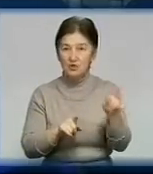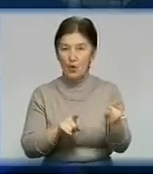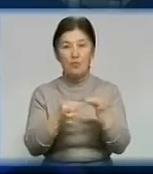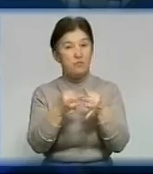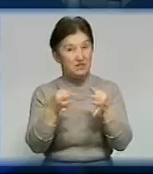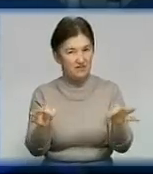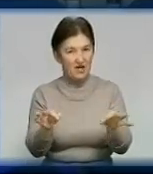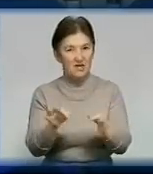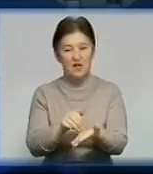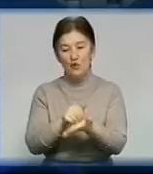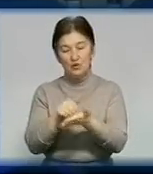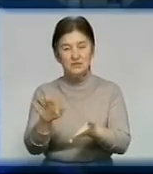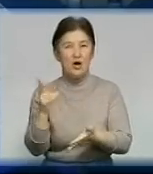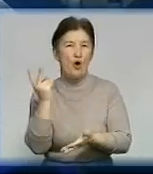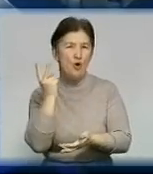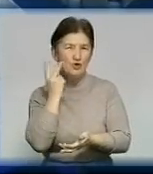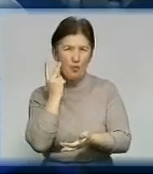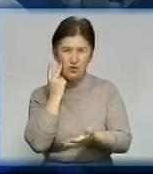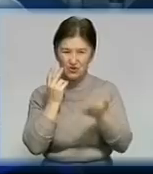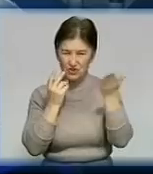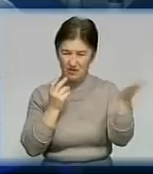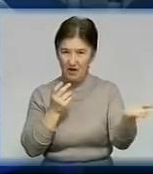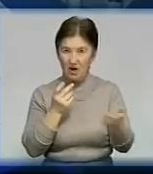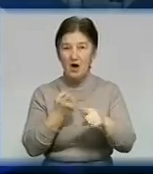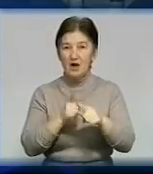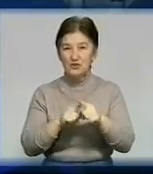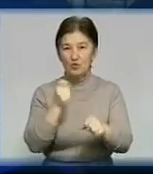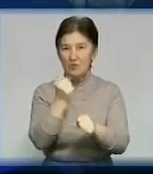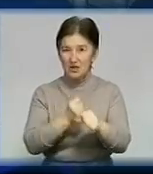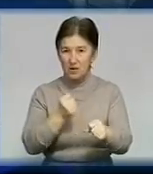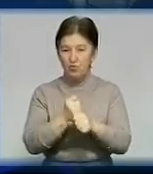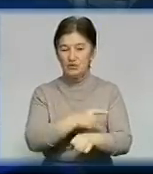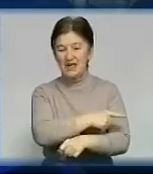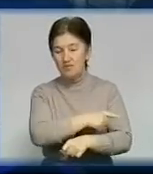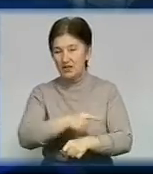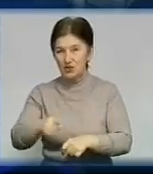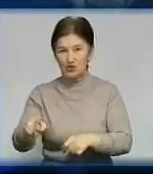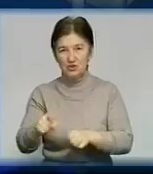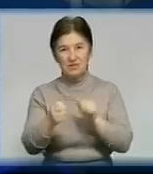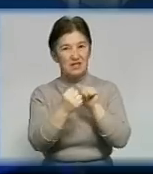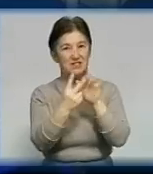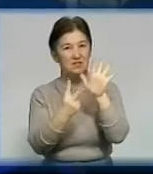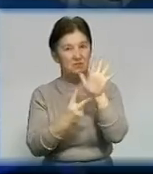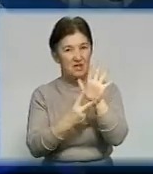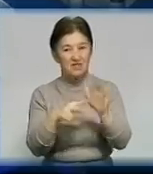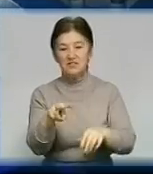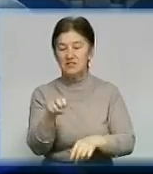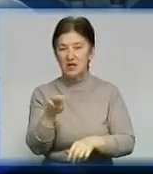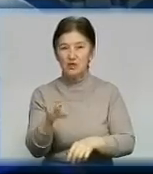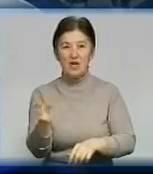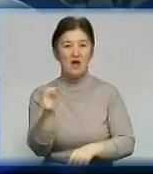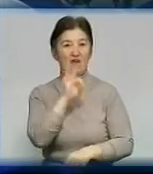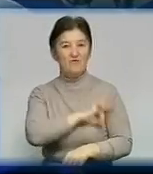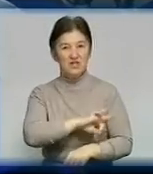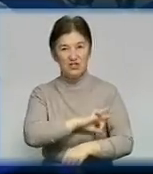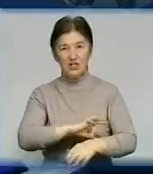відмовлятися від звичайного гемодіалізу, на якому ми працювали на протягом останніх 17 років, і внедрити абсолютно